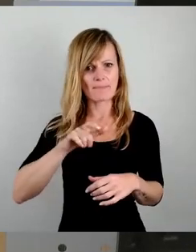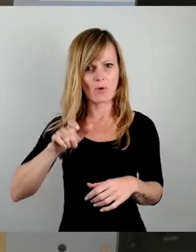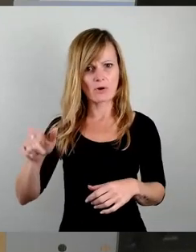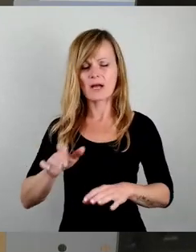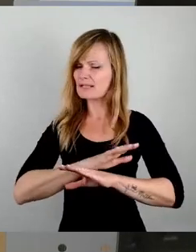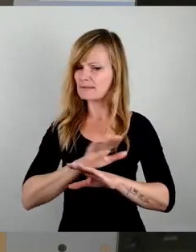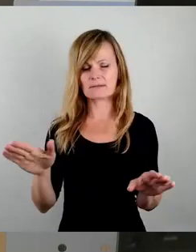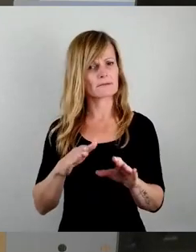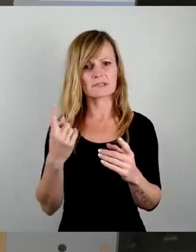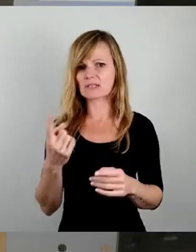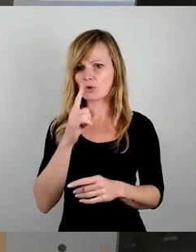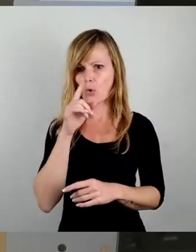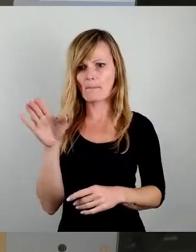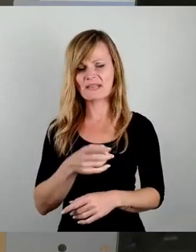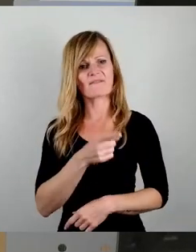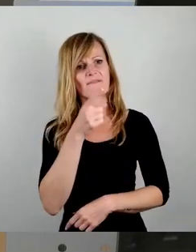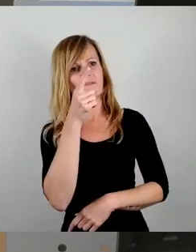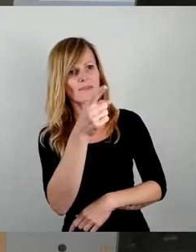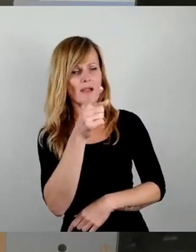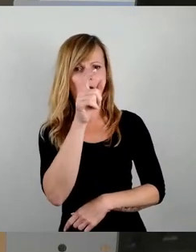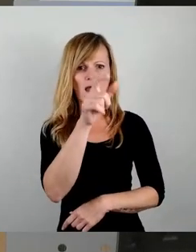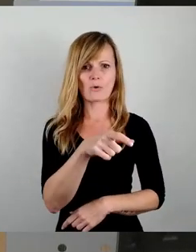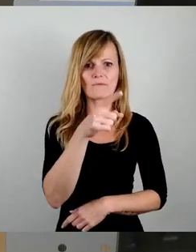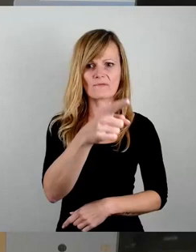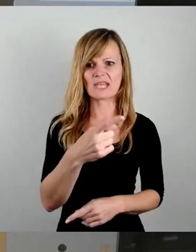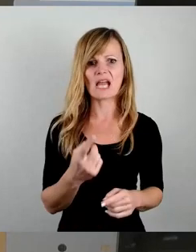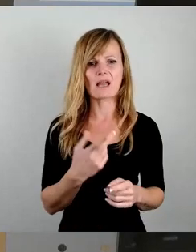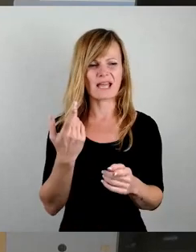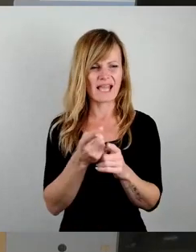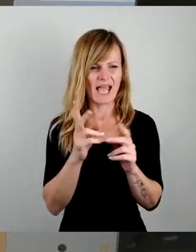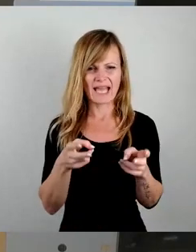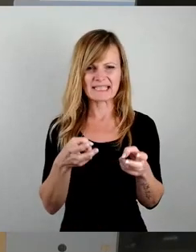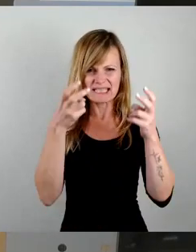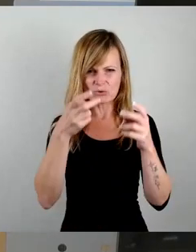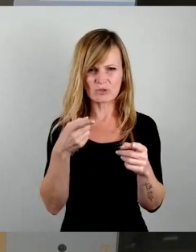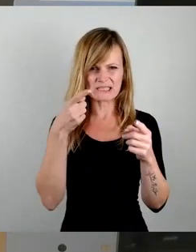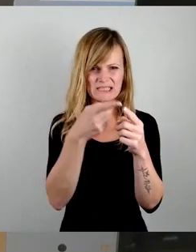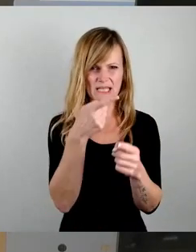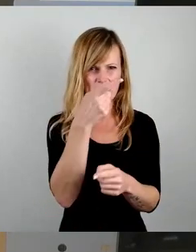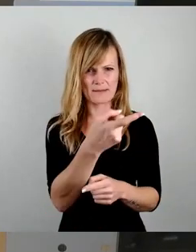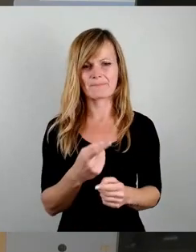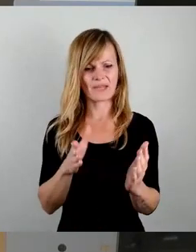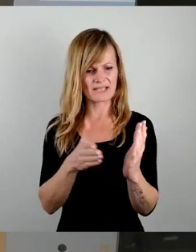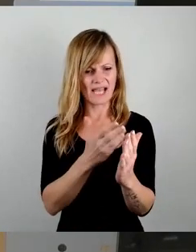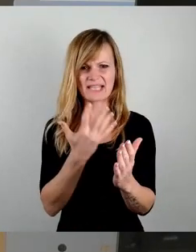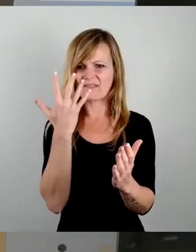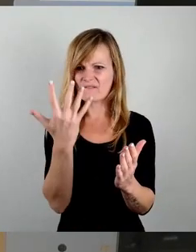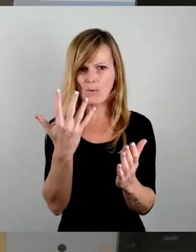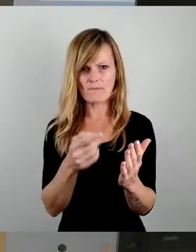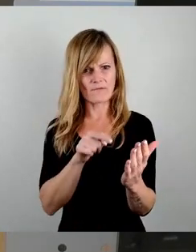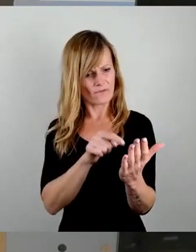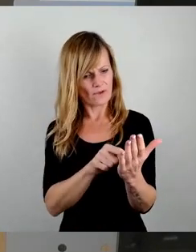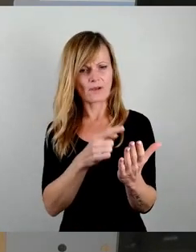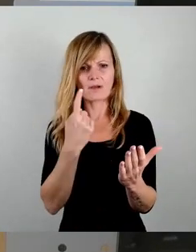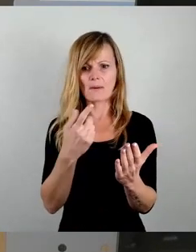Fingerzeig, und zwar als Erziehungsziel. Auf Seite 5 in der Vorlage liest man nämlich zum Beispiel, das